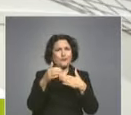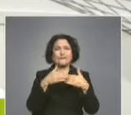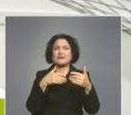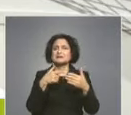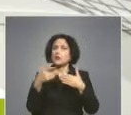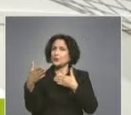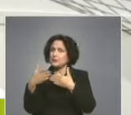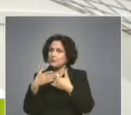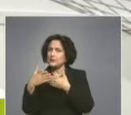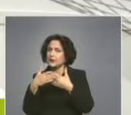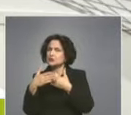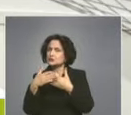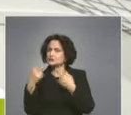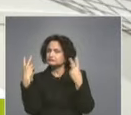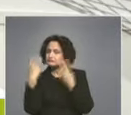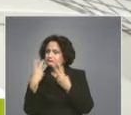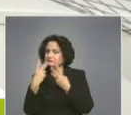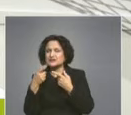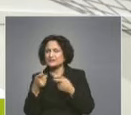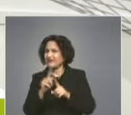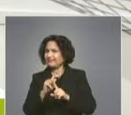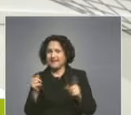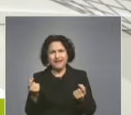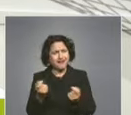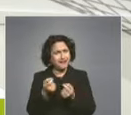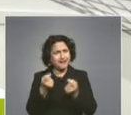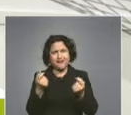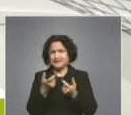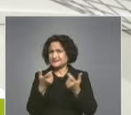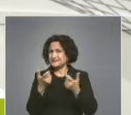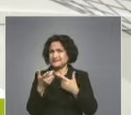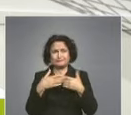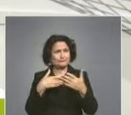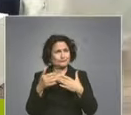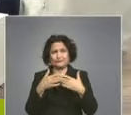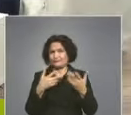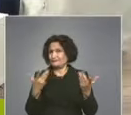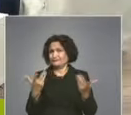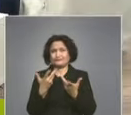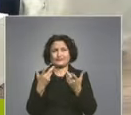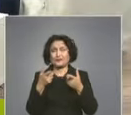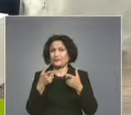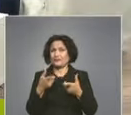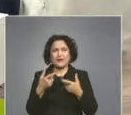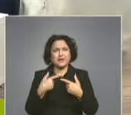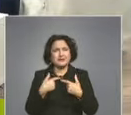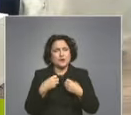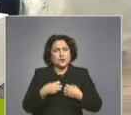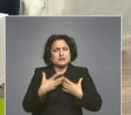от близо сте разбрали, че това не е лесна професия. Изисква се бълдаване и лишаване от личен живот. Това